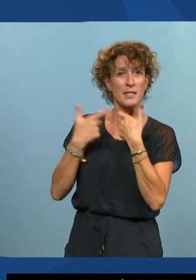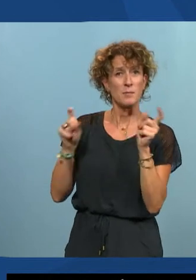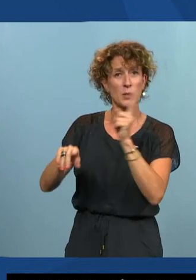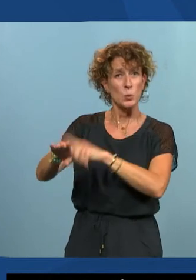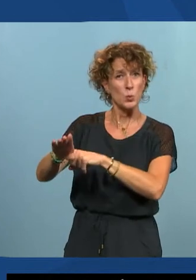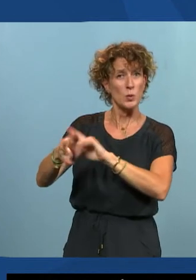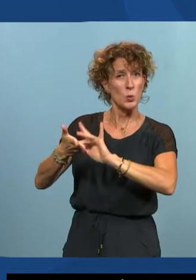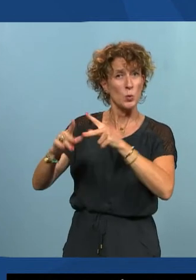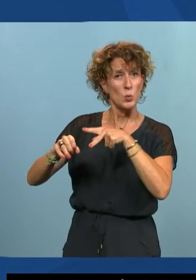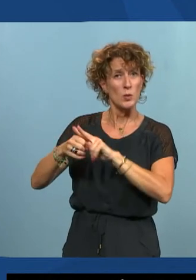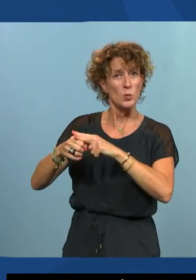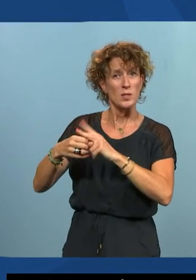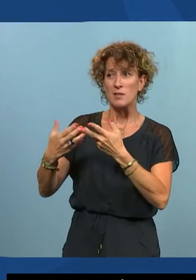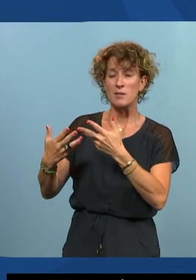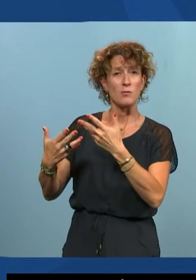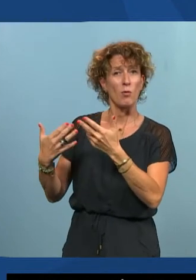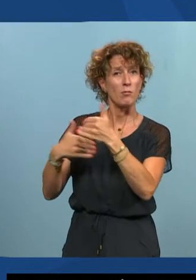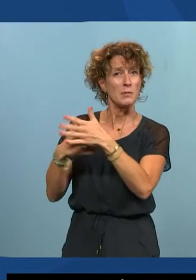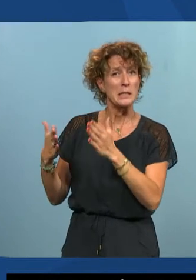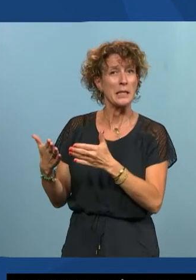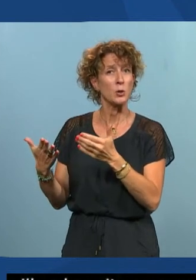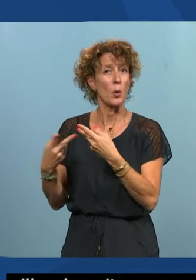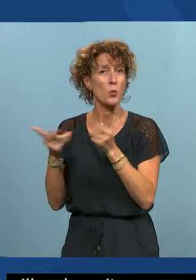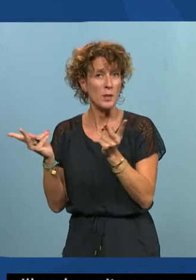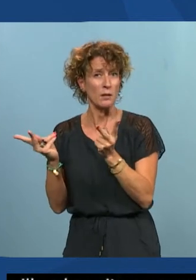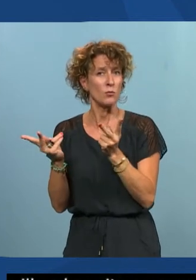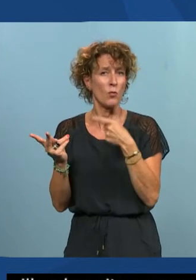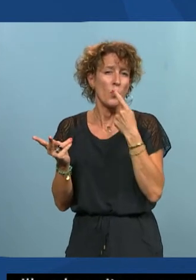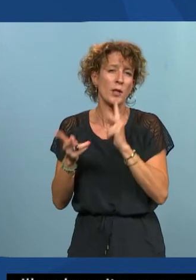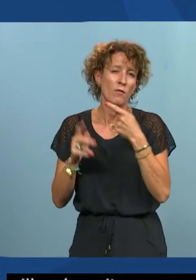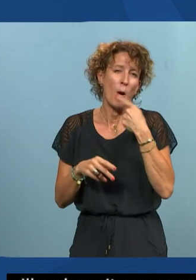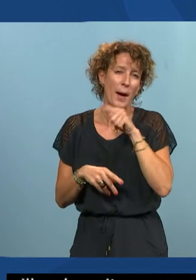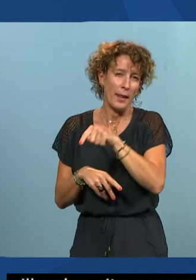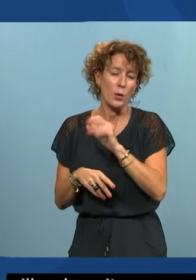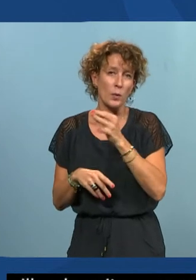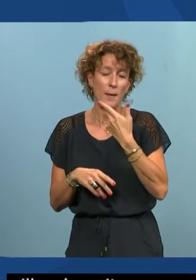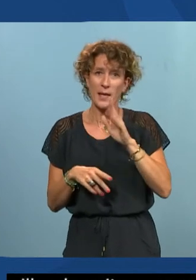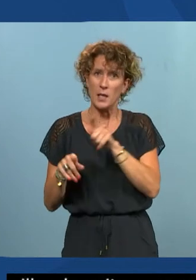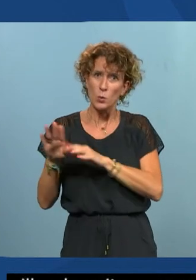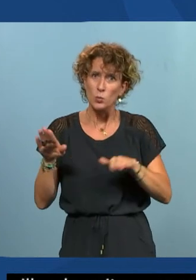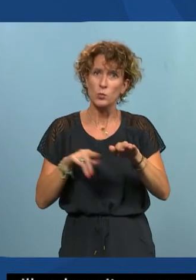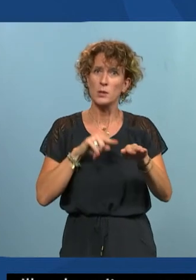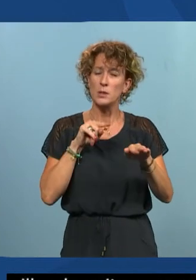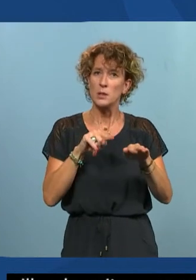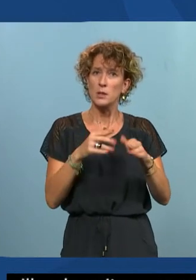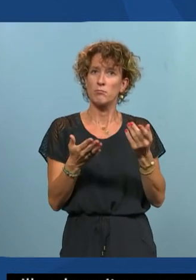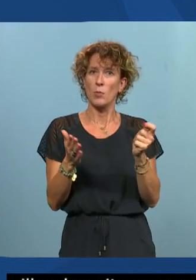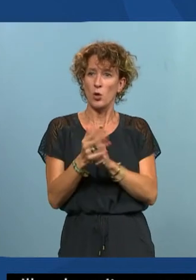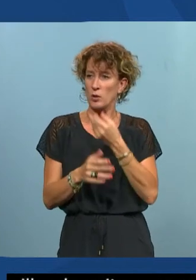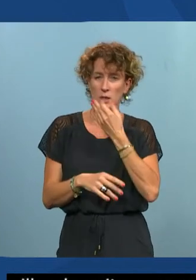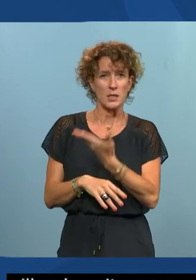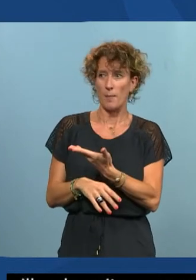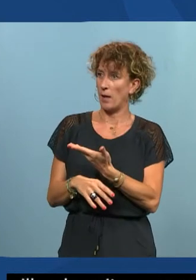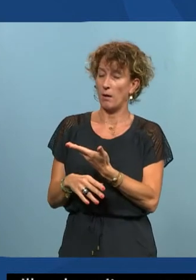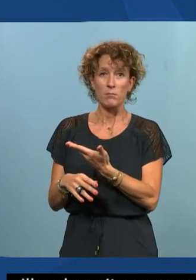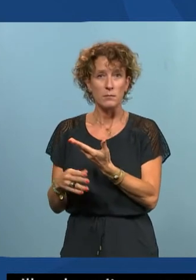outils des ressources numériques dans le secteur public ça y est c'est posé on y reviendra peut-être mais c'est aussi que une fois qu'on a dit ça on se fait peur